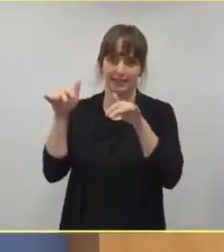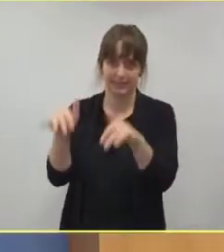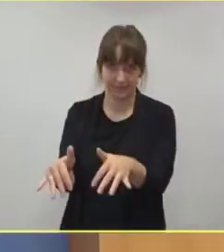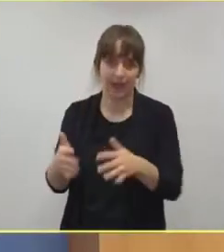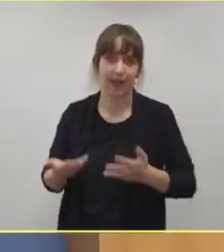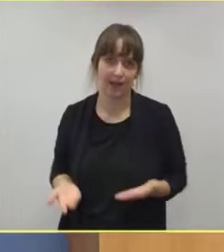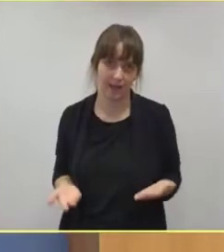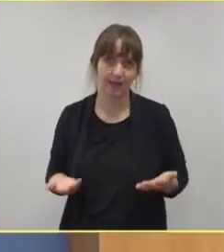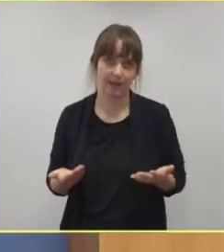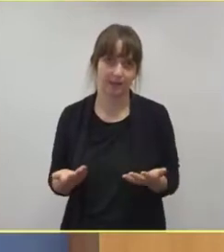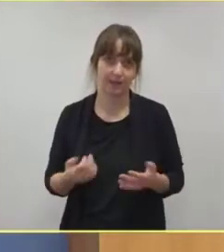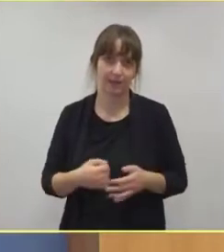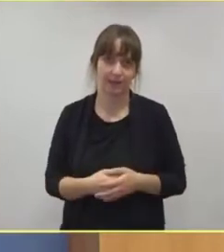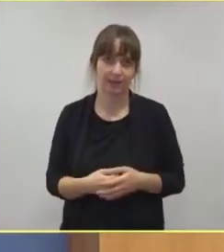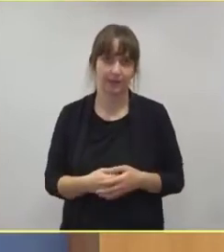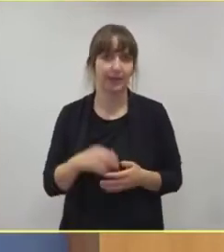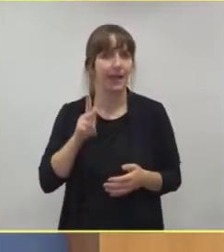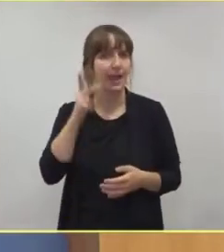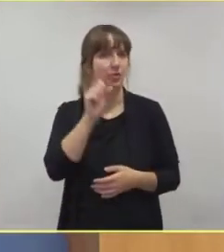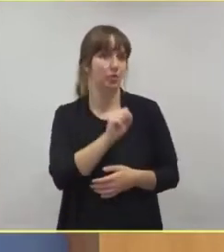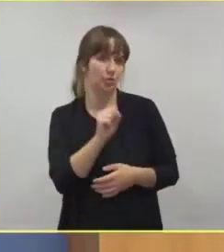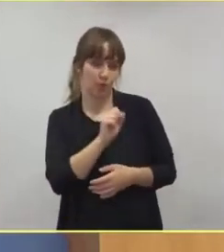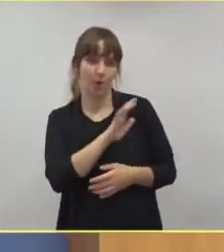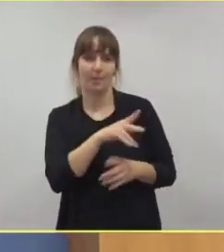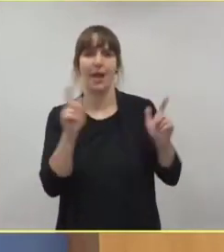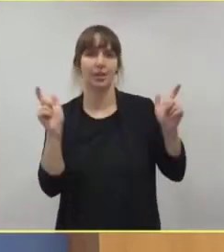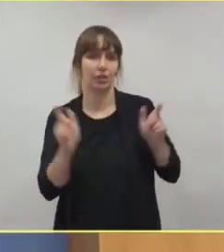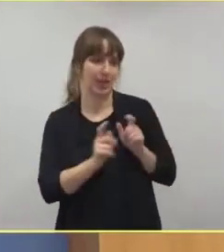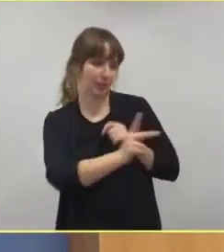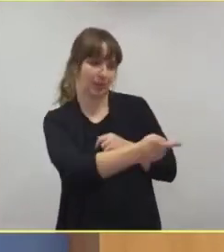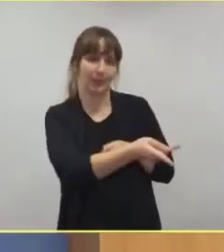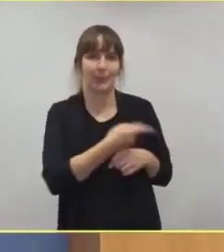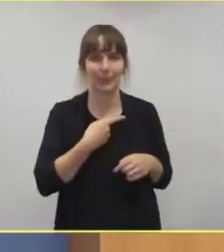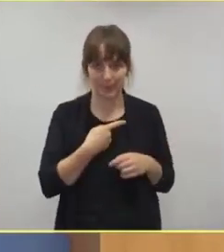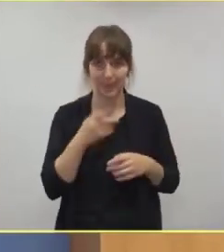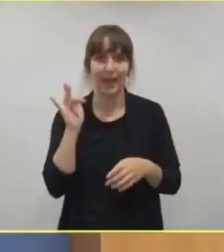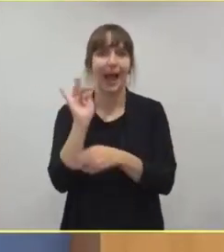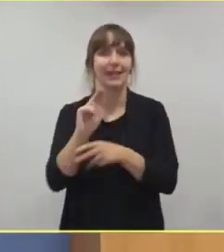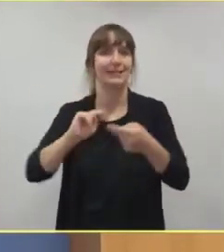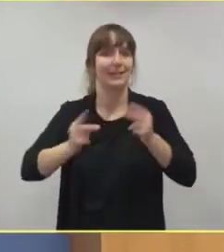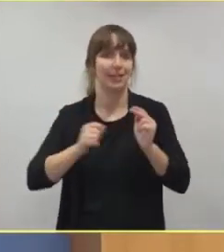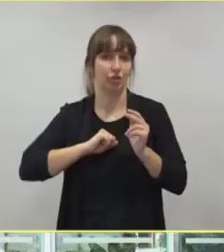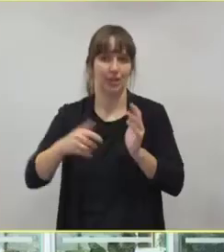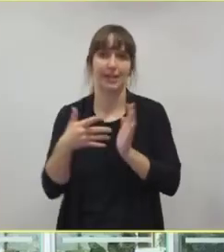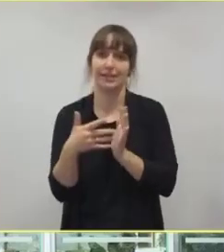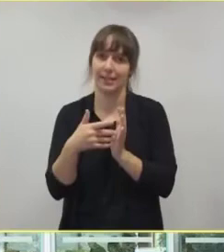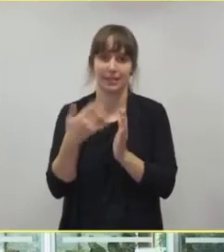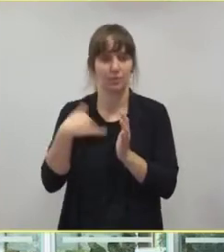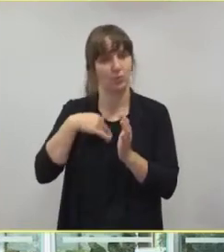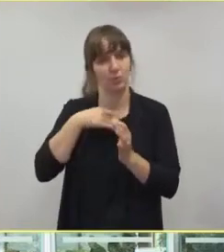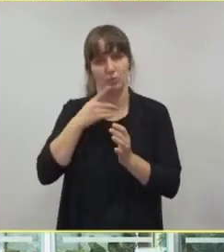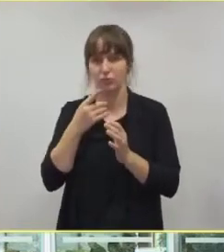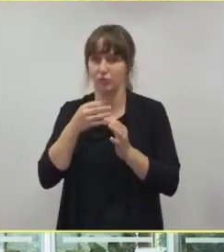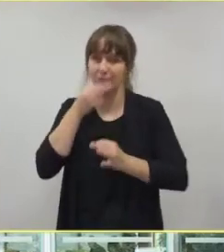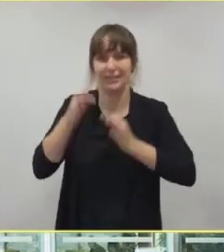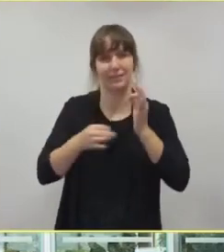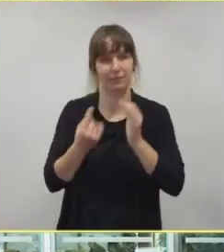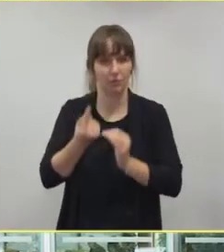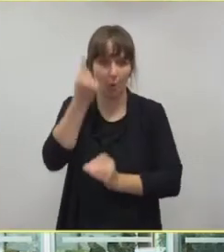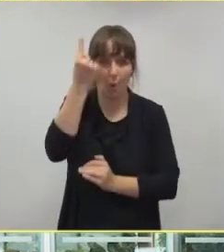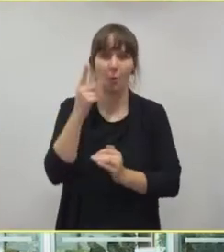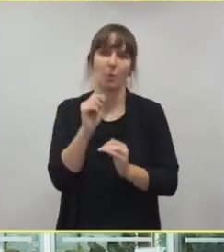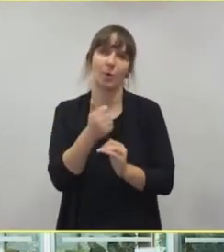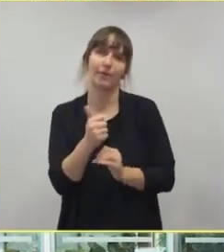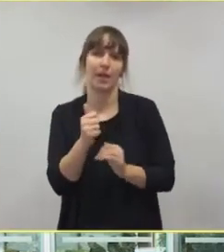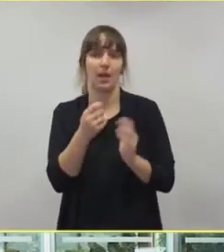Einschränkungen wie Herr Sutterb. Die Antigen-Schnelltestungen sind hochspezifisch, ungefähr 99 Prozent.